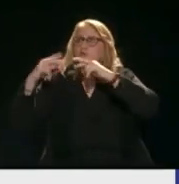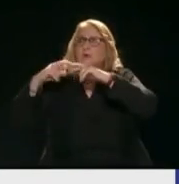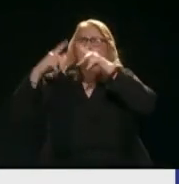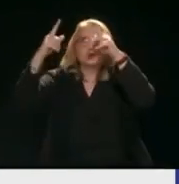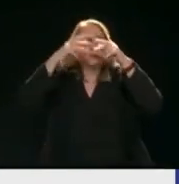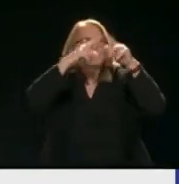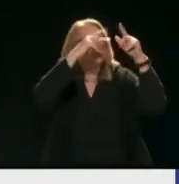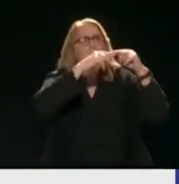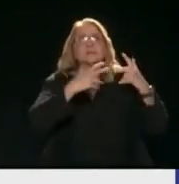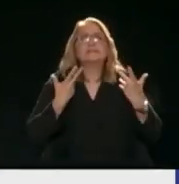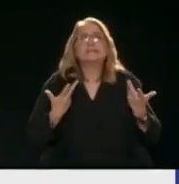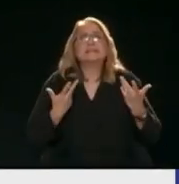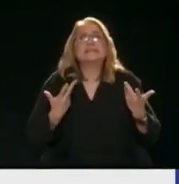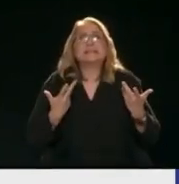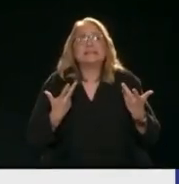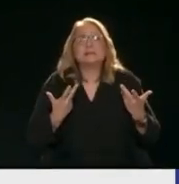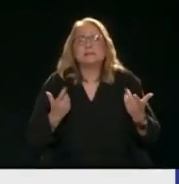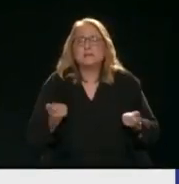είναι αυτό